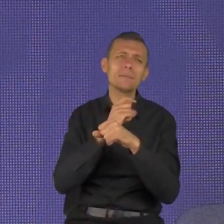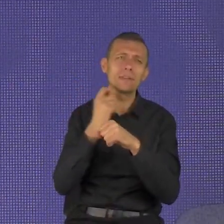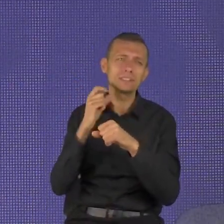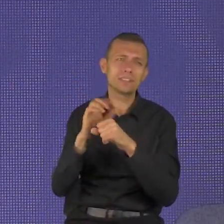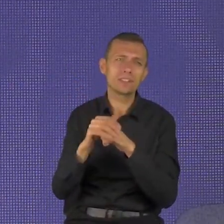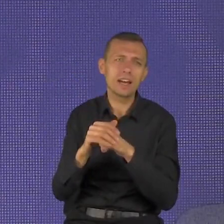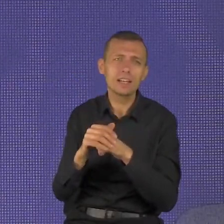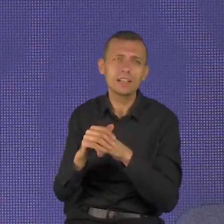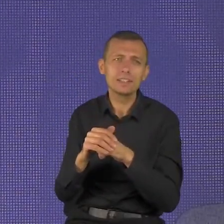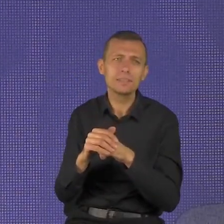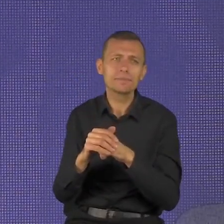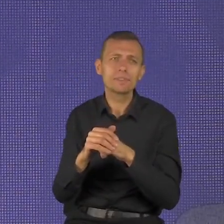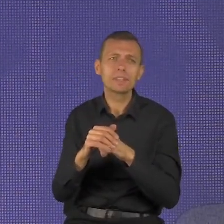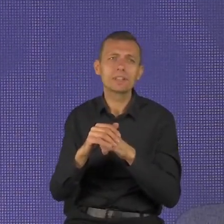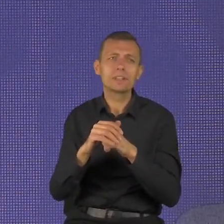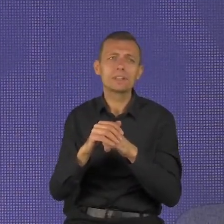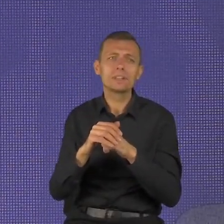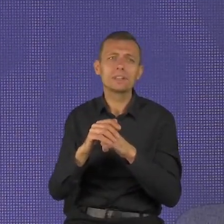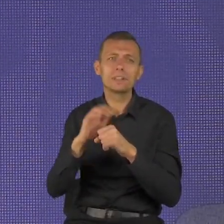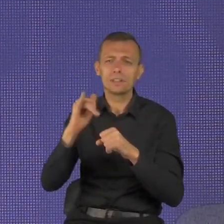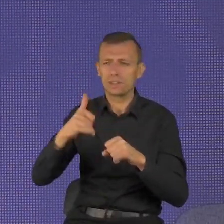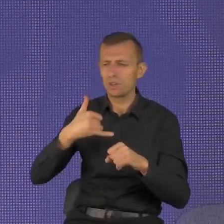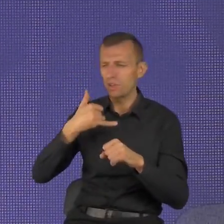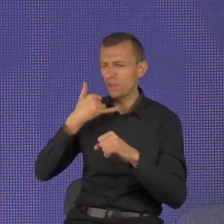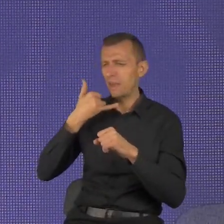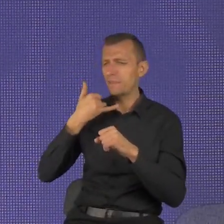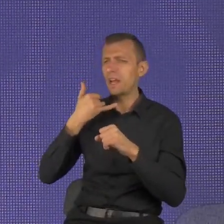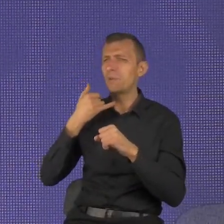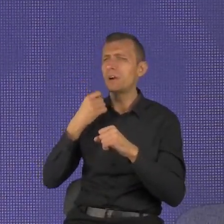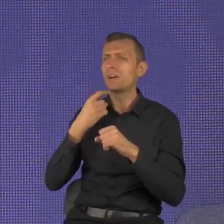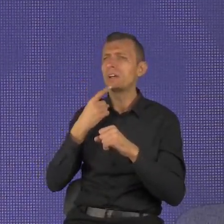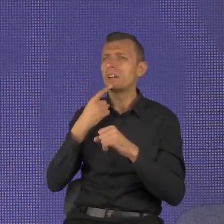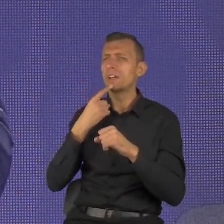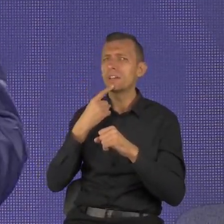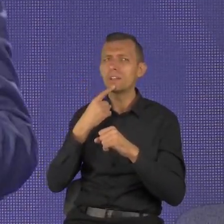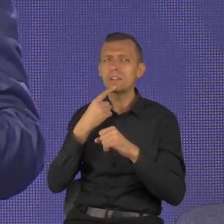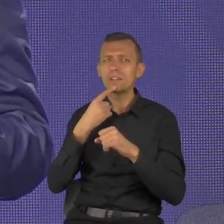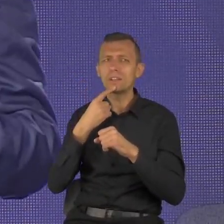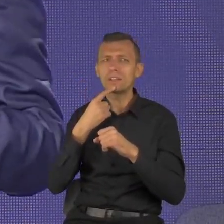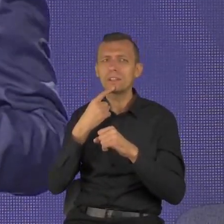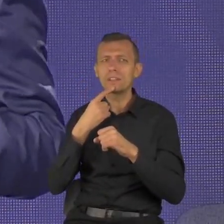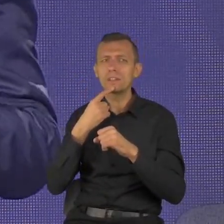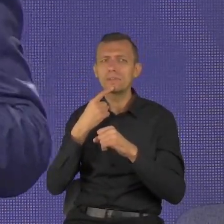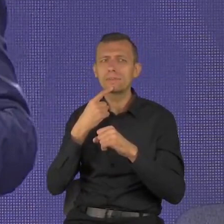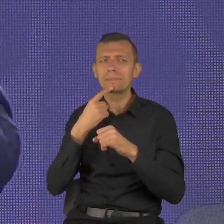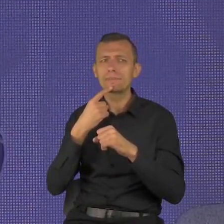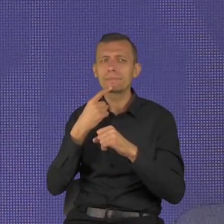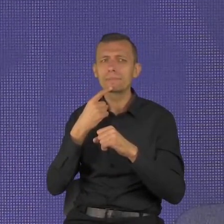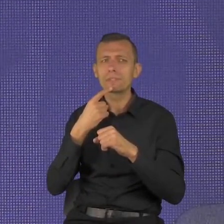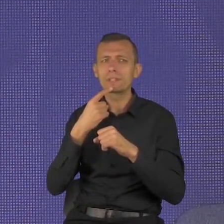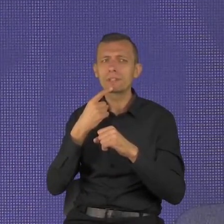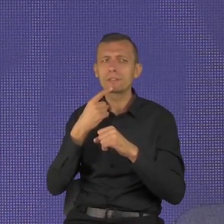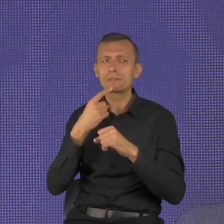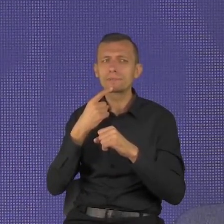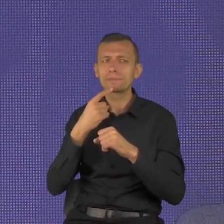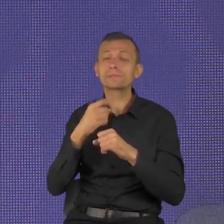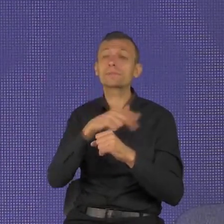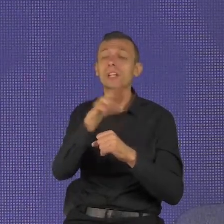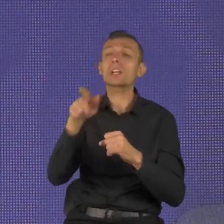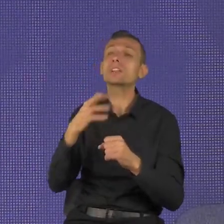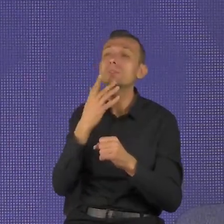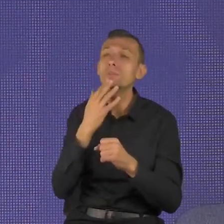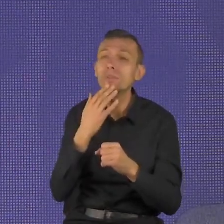nie bierze sobie żadnego dnia wolnego. A to pastor powiedział, masz rację. I gdybym nie brał wolnego dnia, byłbym jego